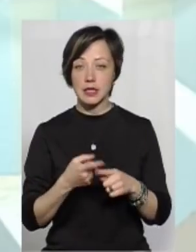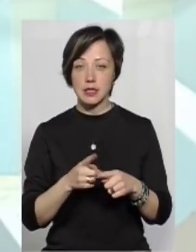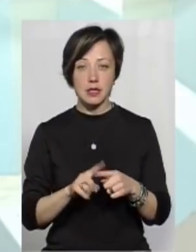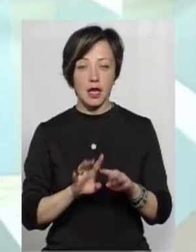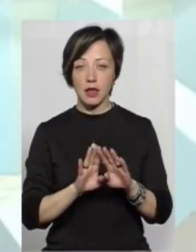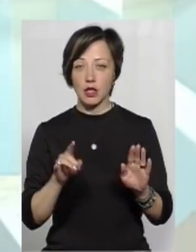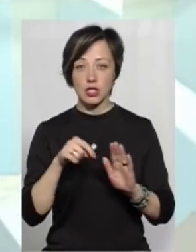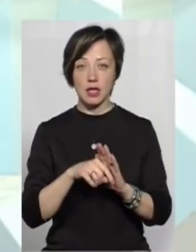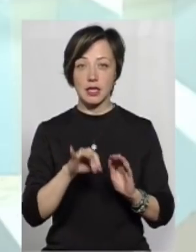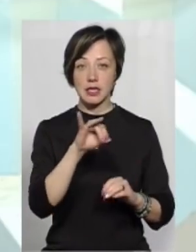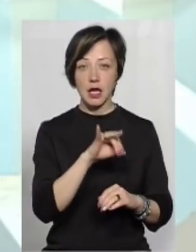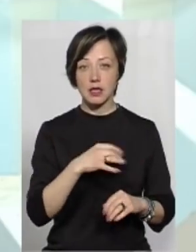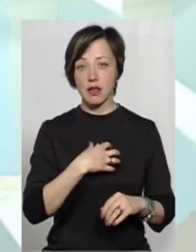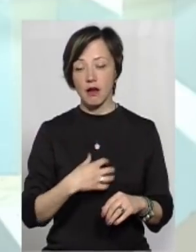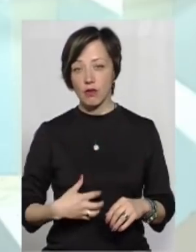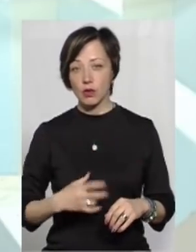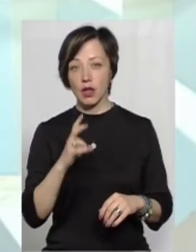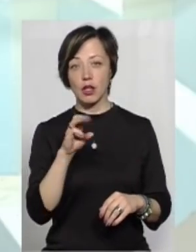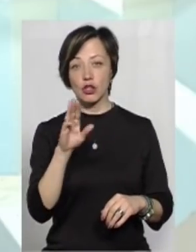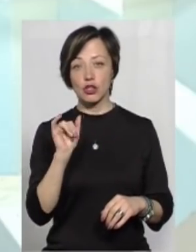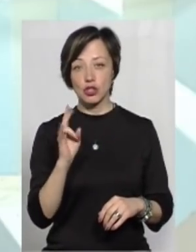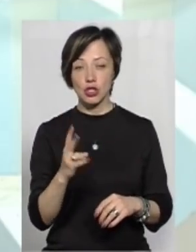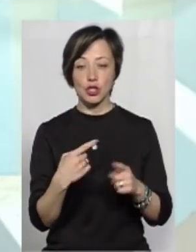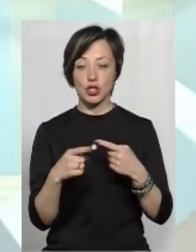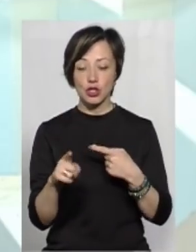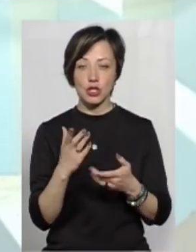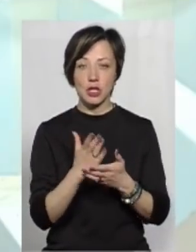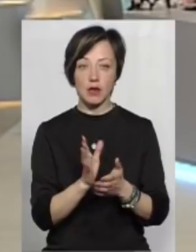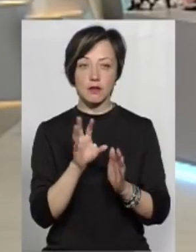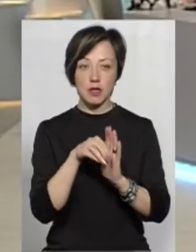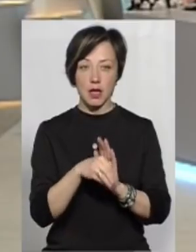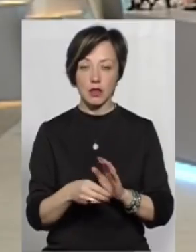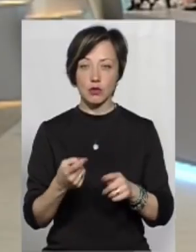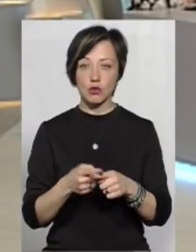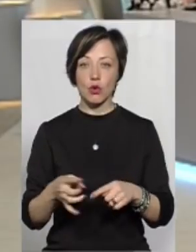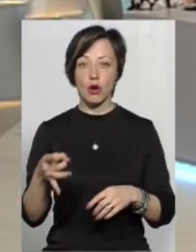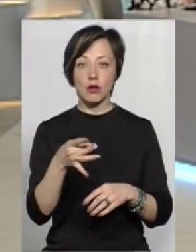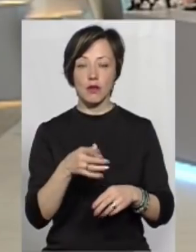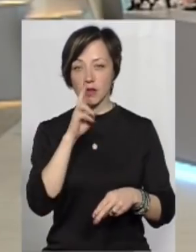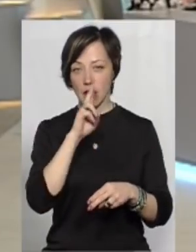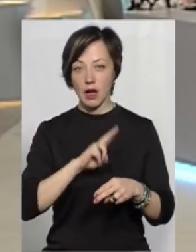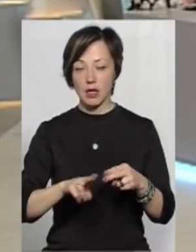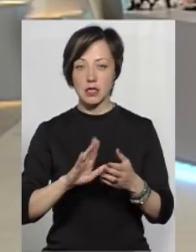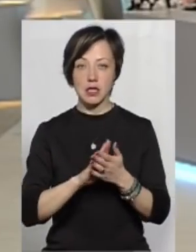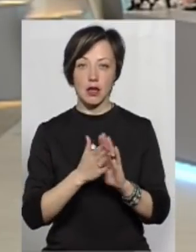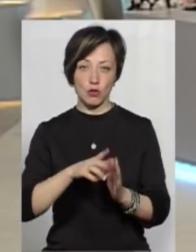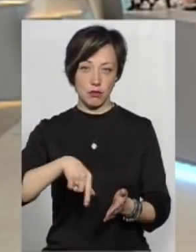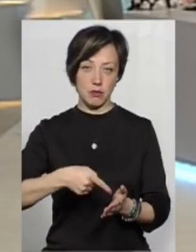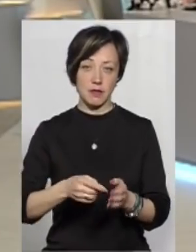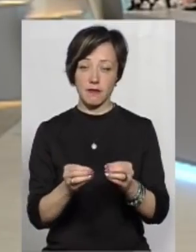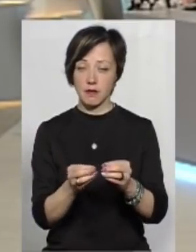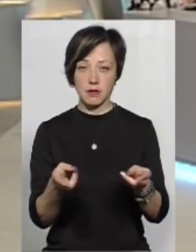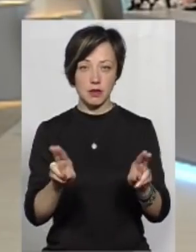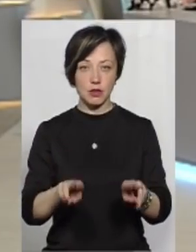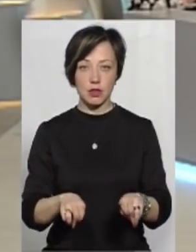це не значить, що Ізяслав, Славута, Нетішин чи інші, які є у складі цього району, втратять статус міста.